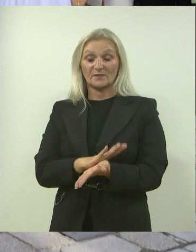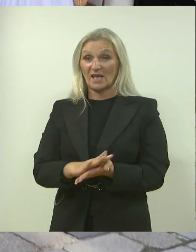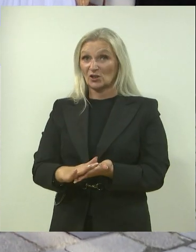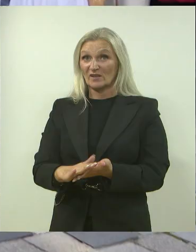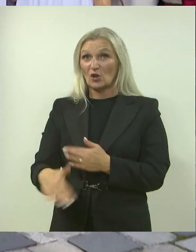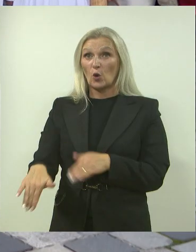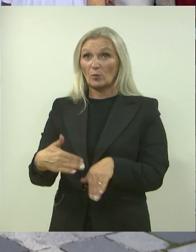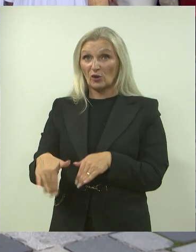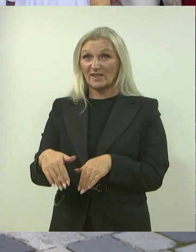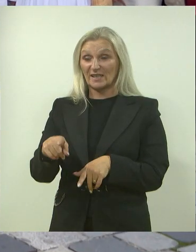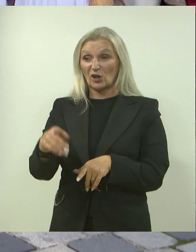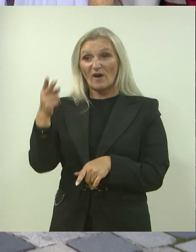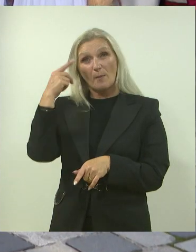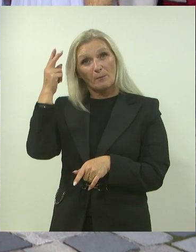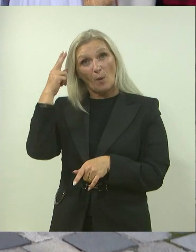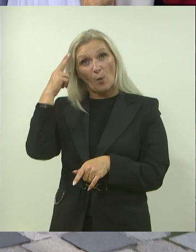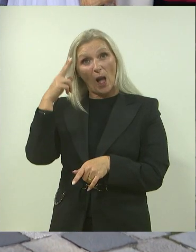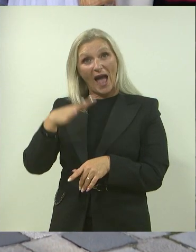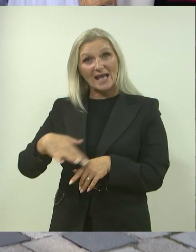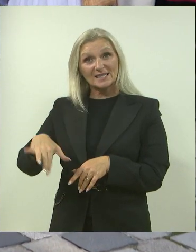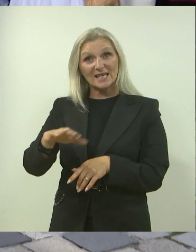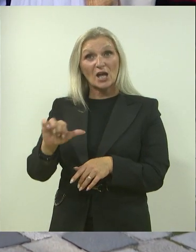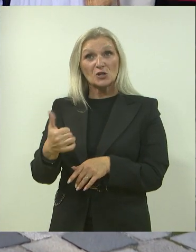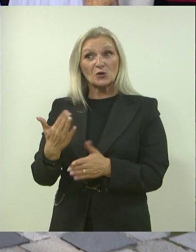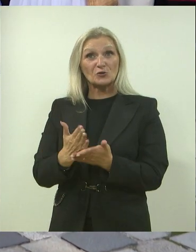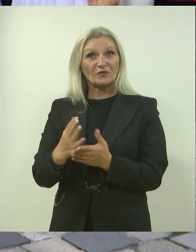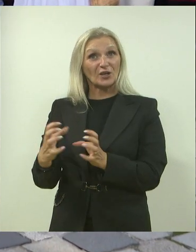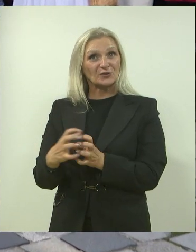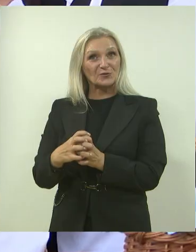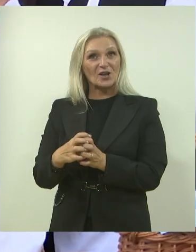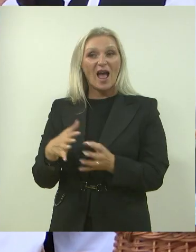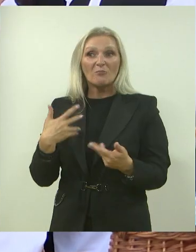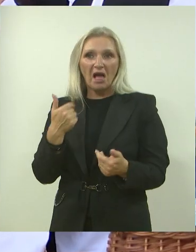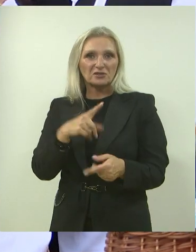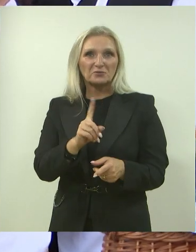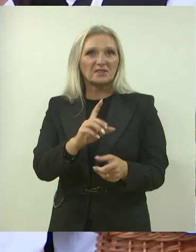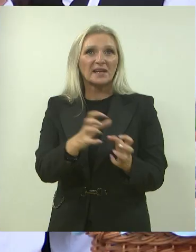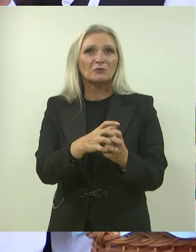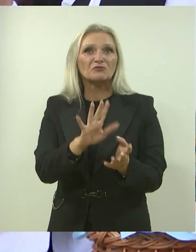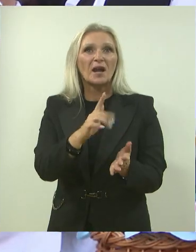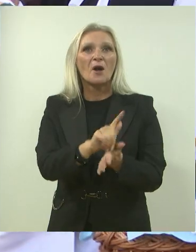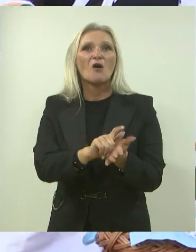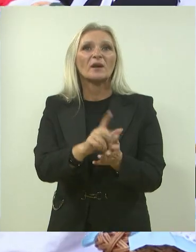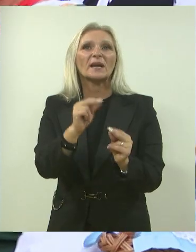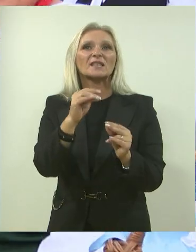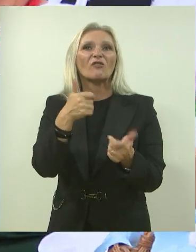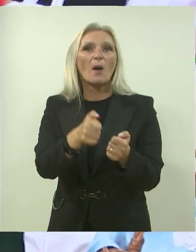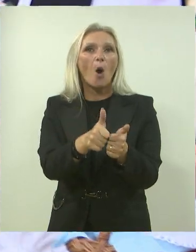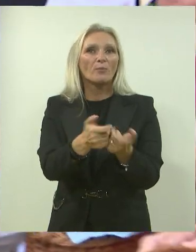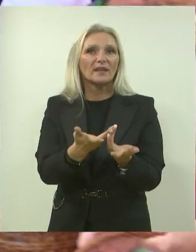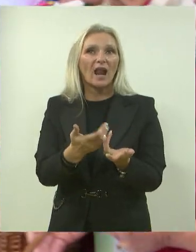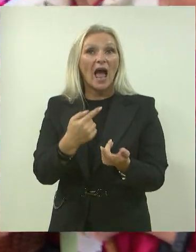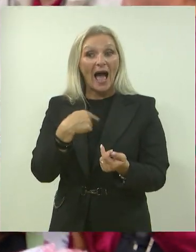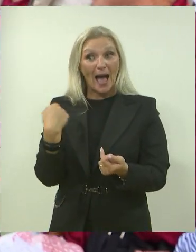umirovljenici, ova populacija se još uvijek druži. Današnji mladi se više ne druže, oni nemaju vremena, oni razgovaraju s mobitelima.